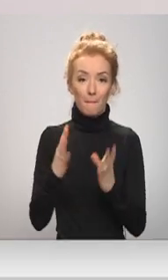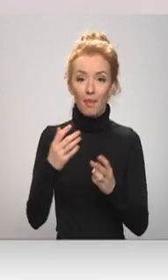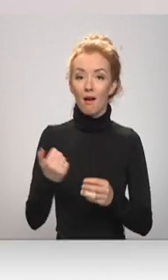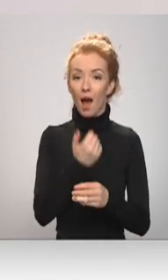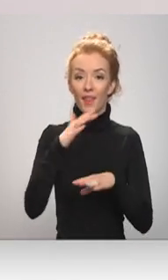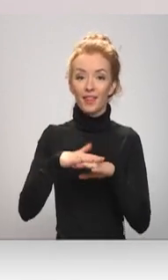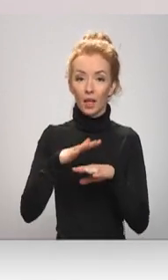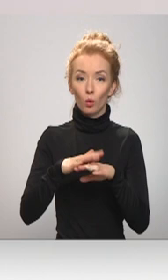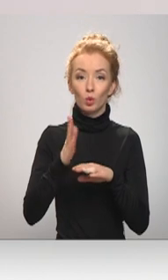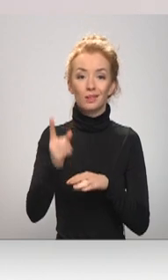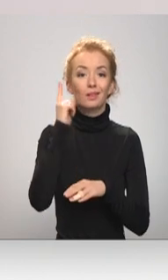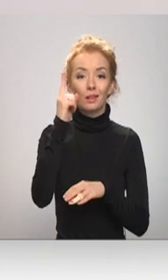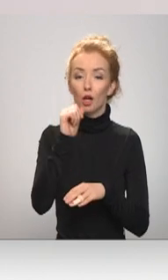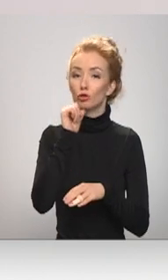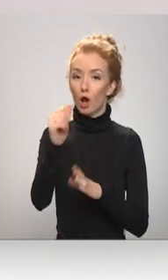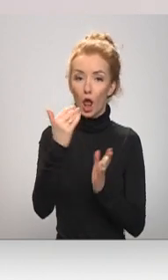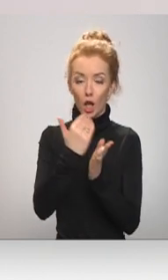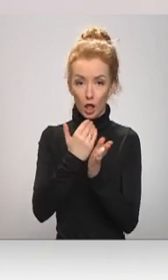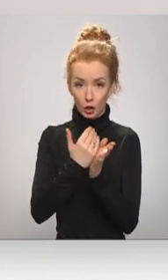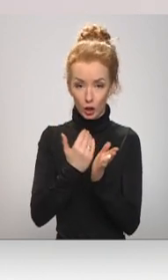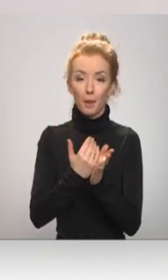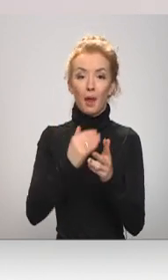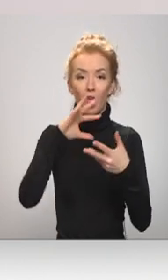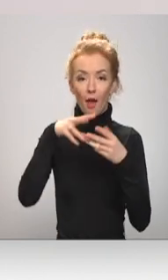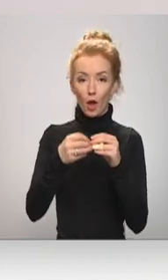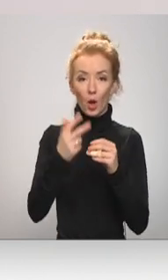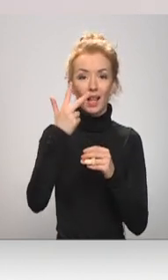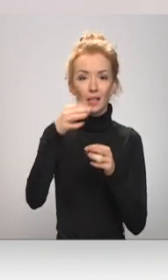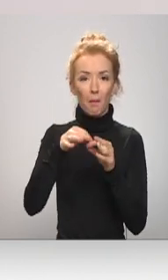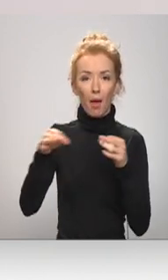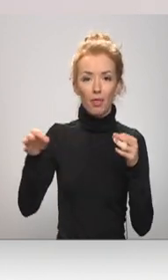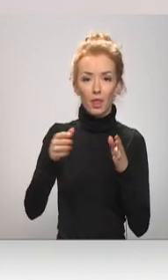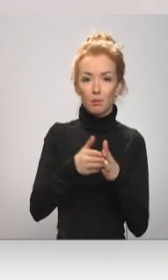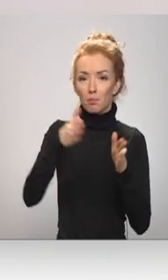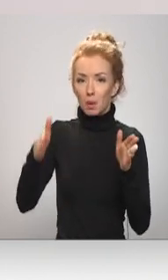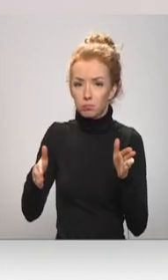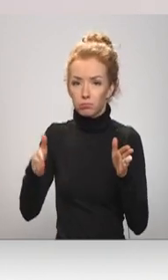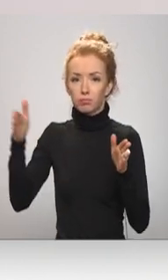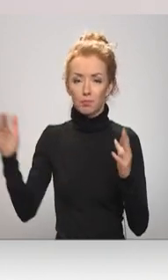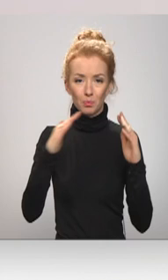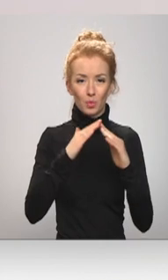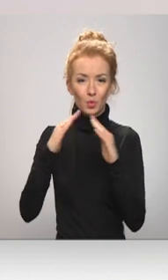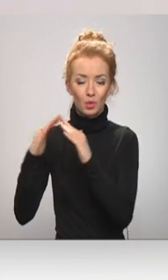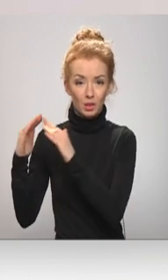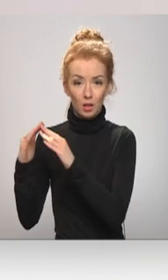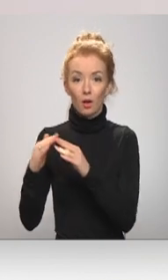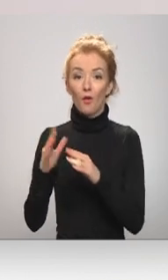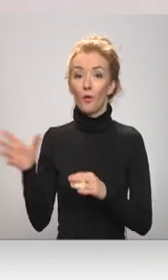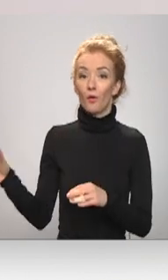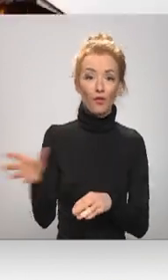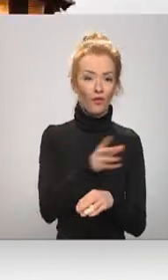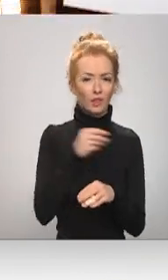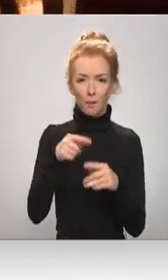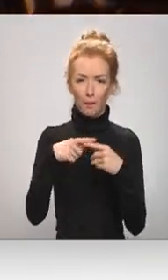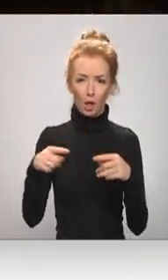tirgi būs zaļajā režīmā. Ivaroju trīs metri distansi starp tirgotājiem, visām preču